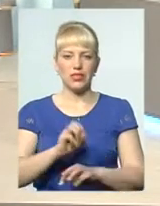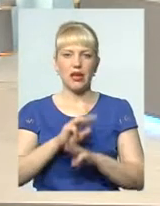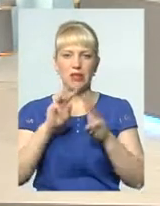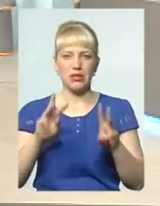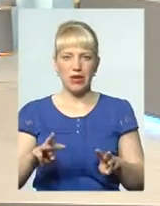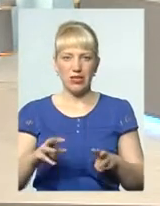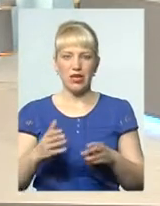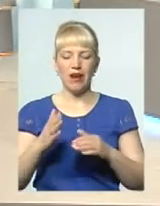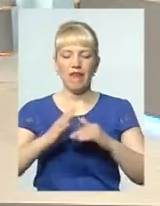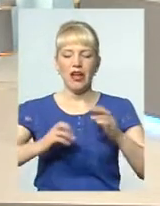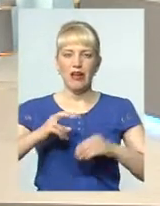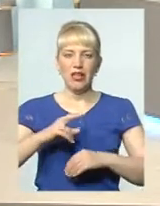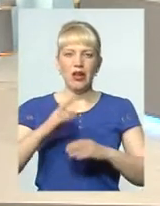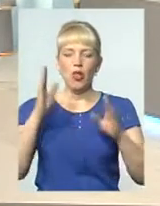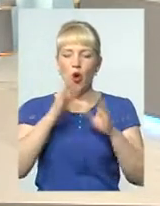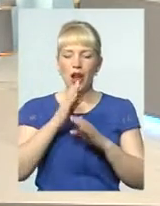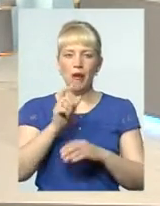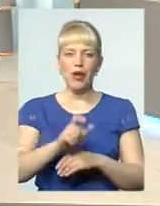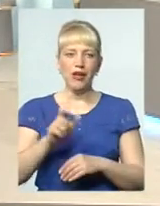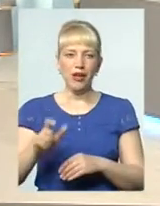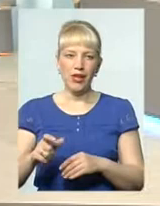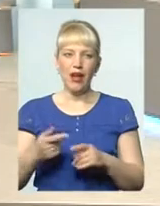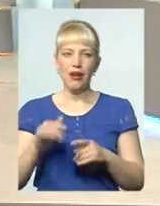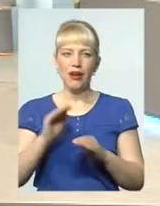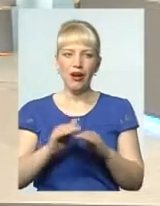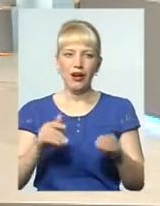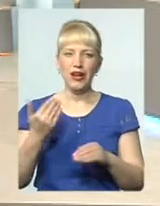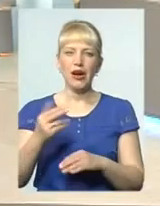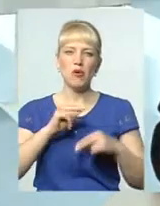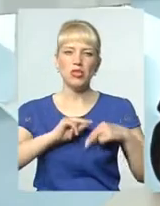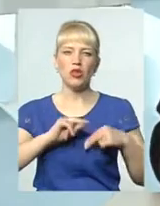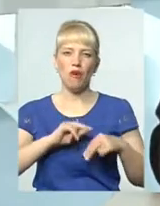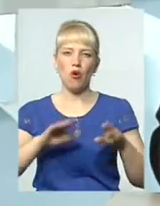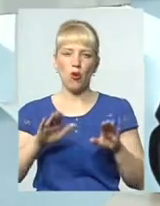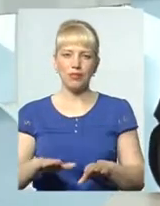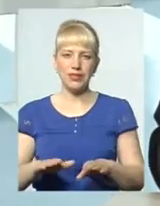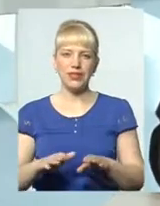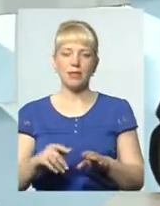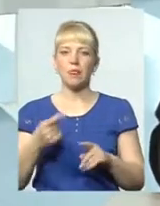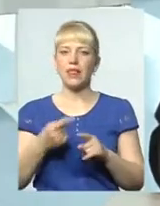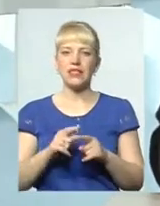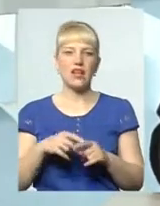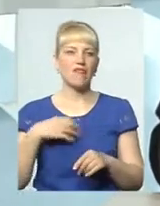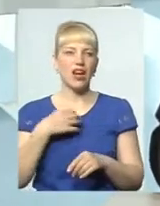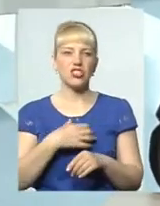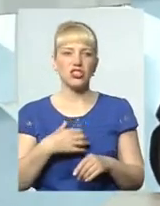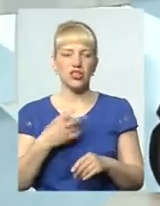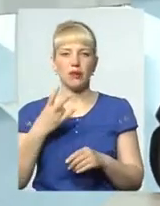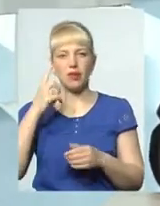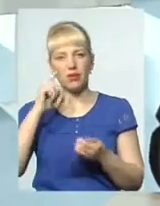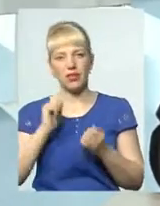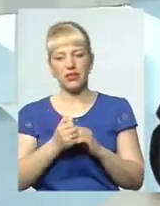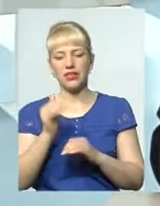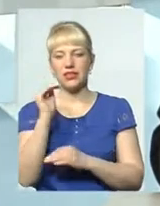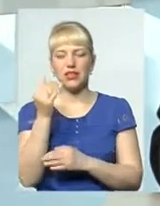певних фахівців, долями дітей їхнього посадового місця. Тобто, це дуже важливо, дуже пам'ятати, що дитина